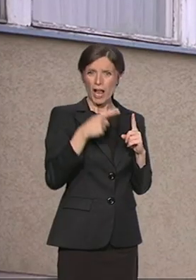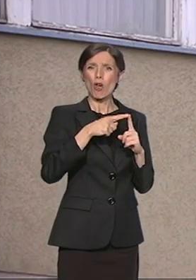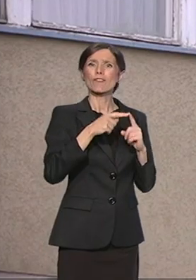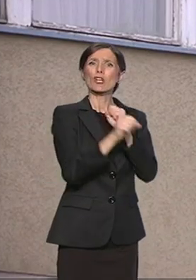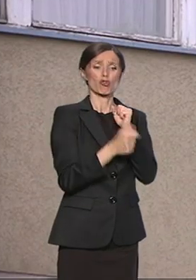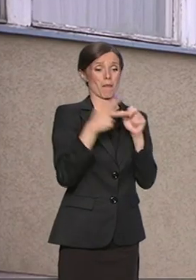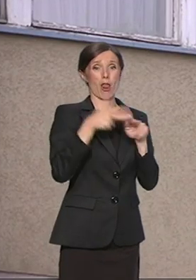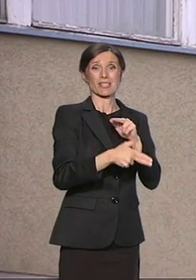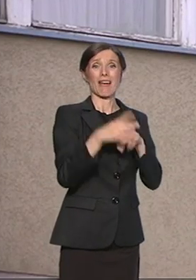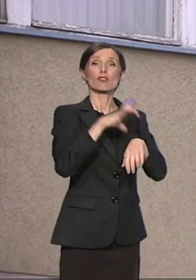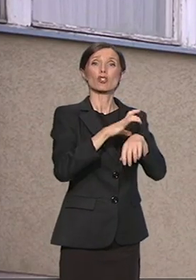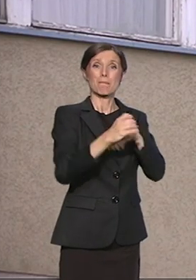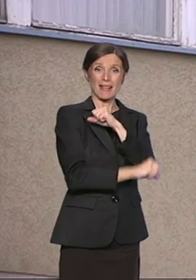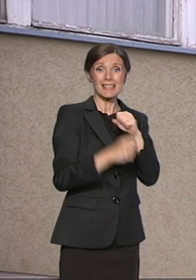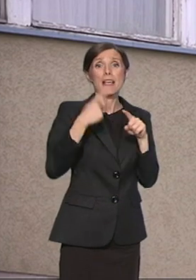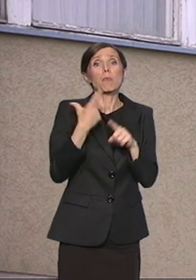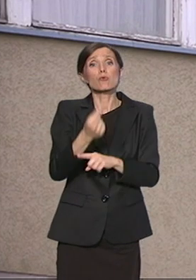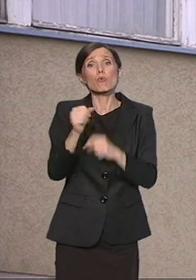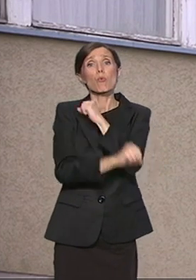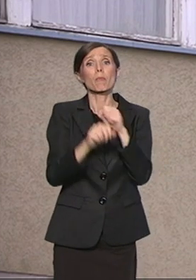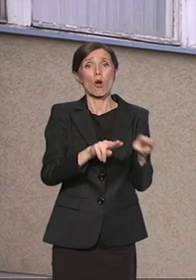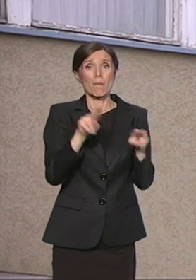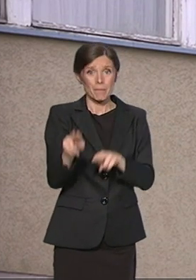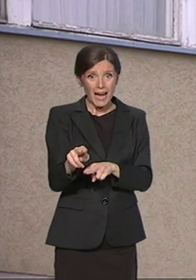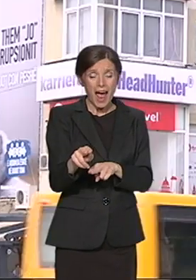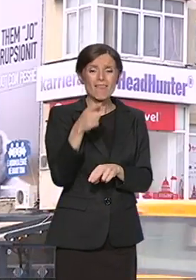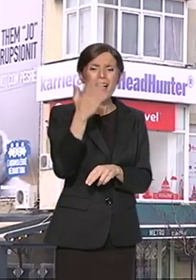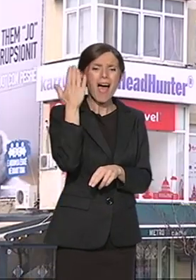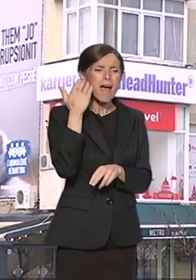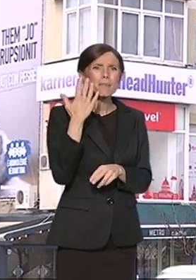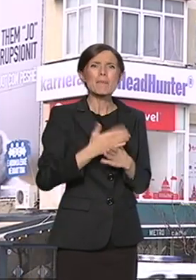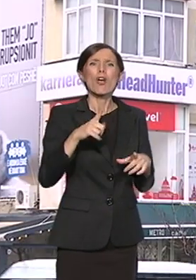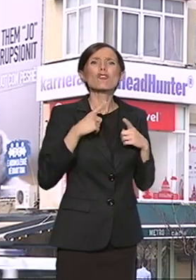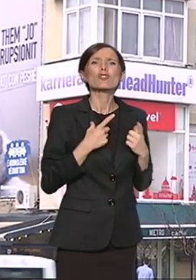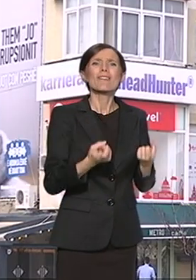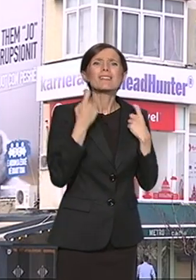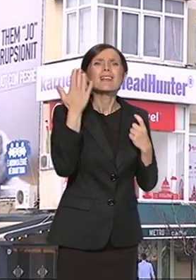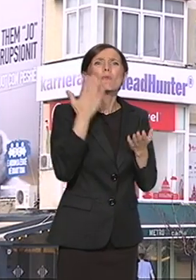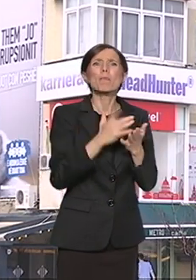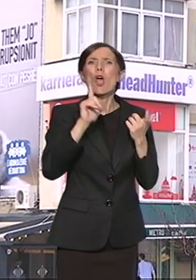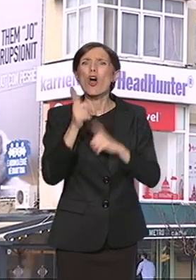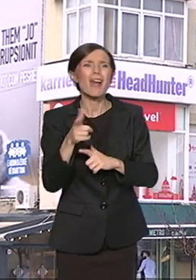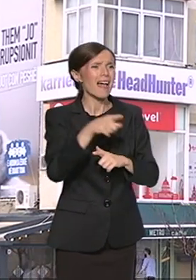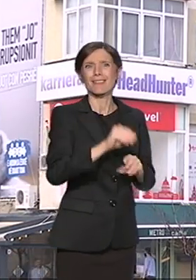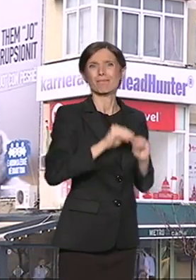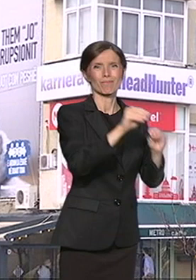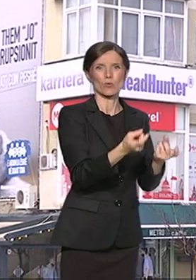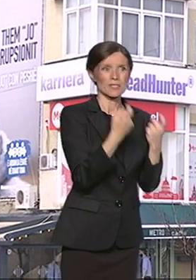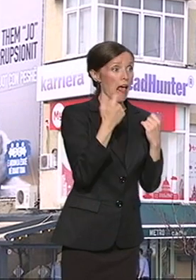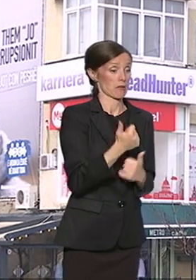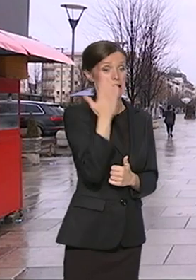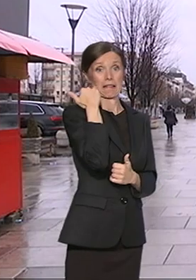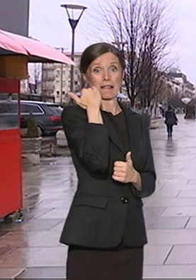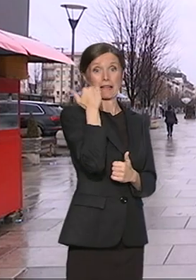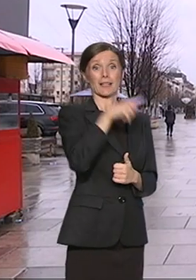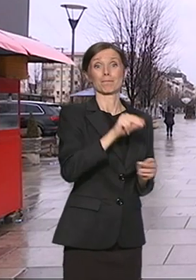nedavno se iz obližnjeg sela, gde je privremeno sa porodicom tokom ratnih dešavanja raseljen, preselio u Prištinu, u stan